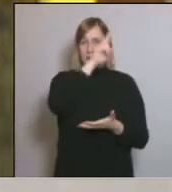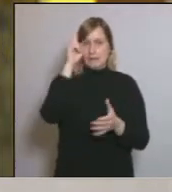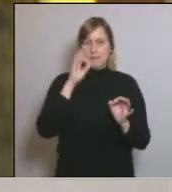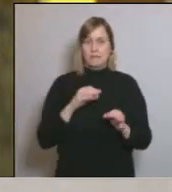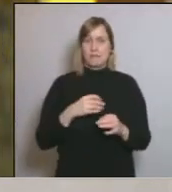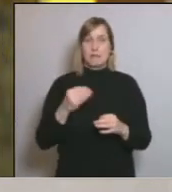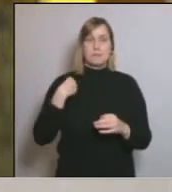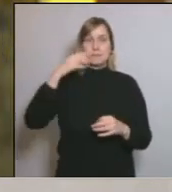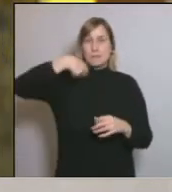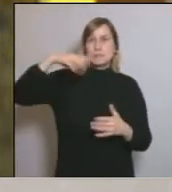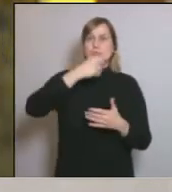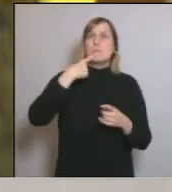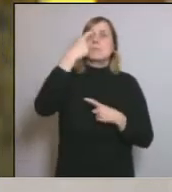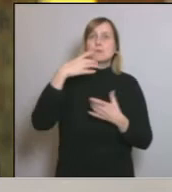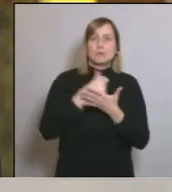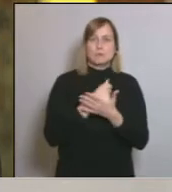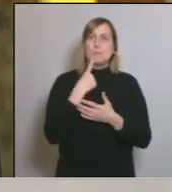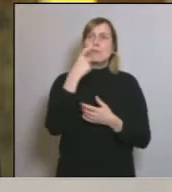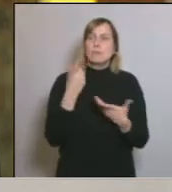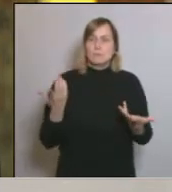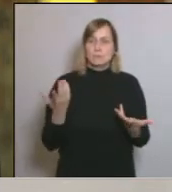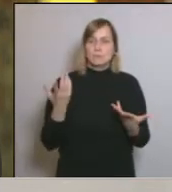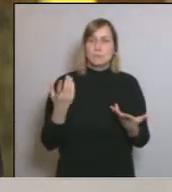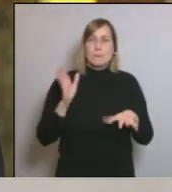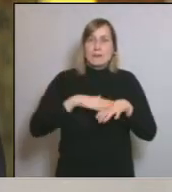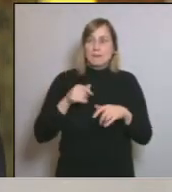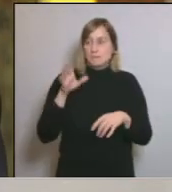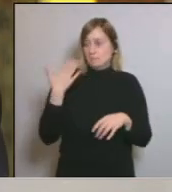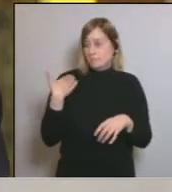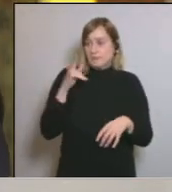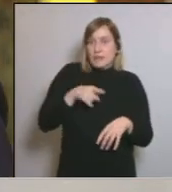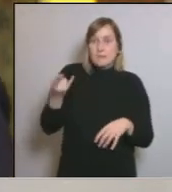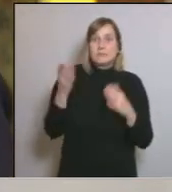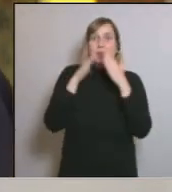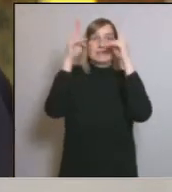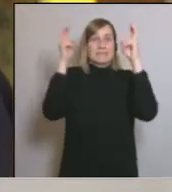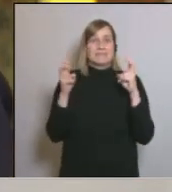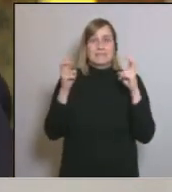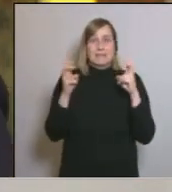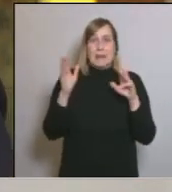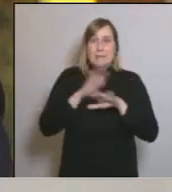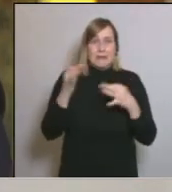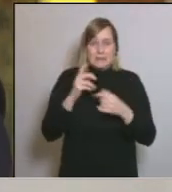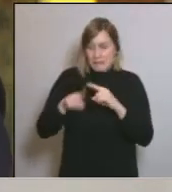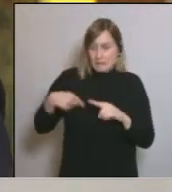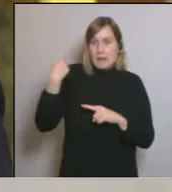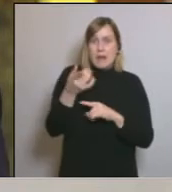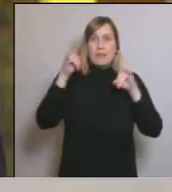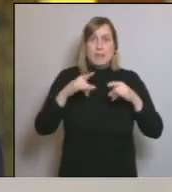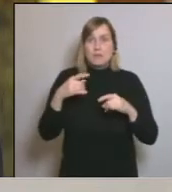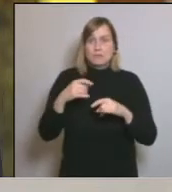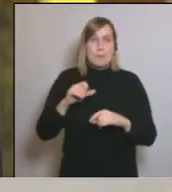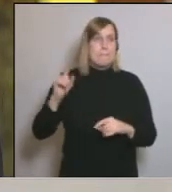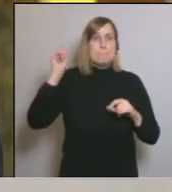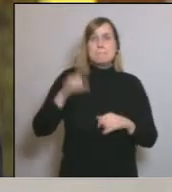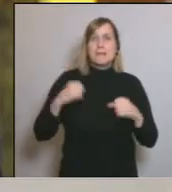següent quin sentit té que aquest cap de setmana la gent s'hagi quedat a casa i que demà dilluns milers de treballadors s'hagin